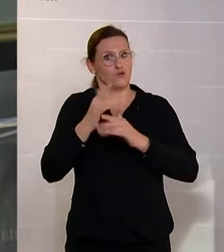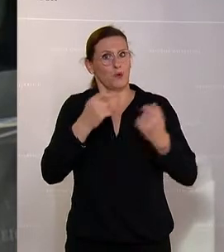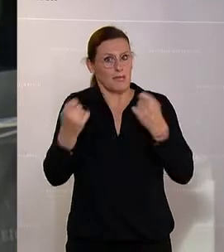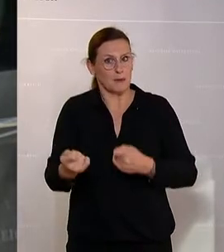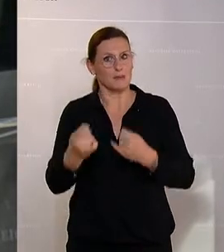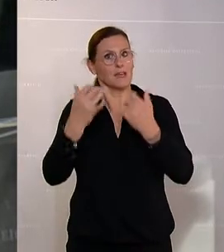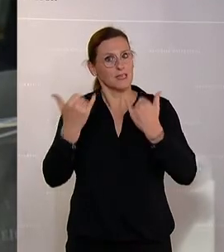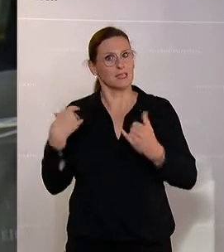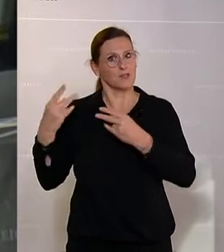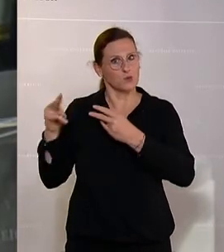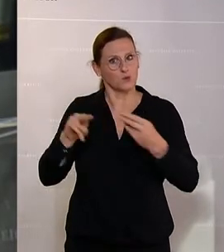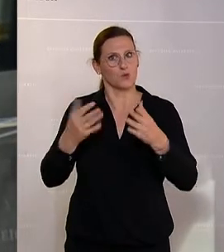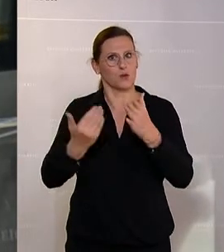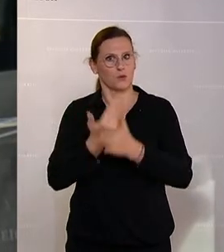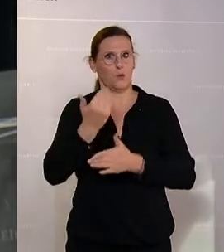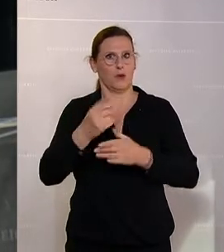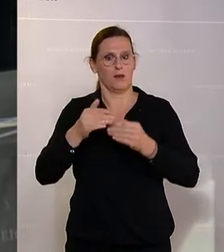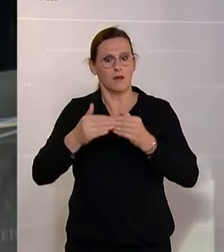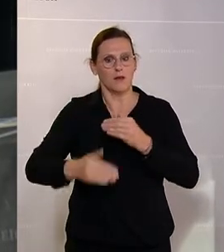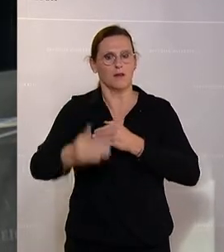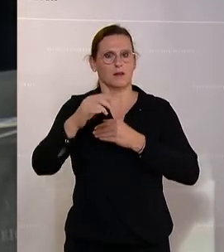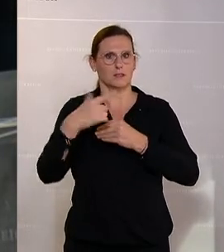wird jetzt auch ab 2024 gelten.